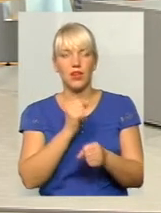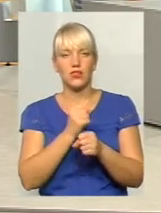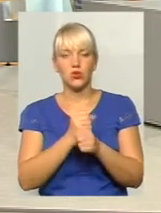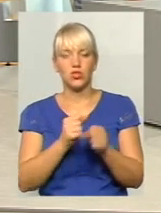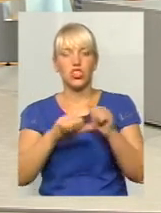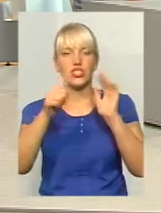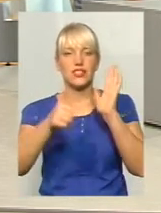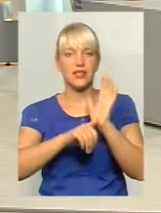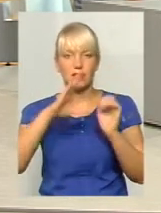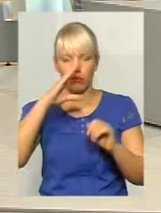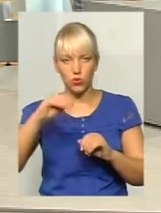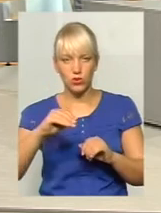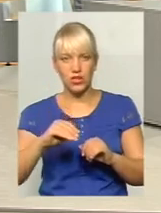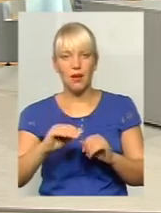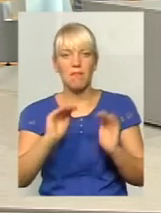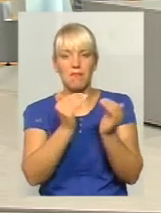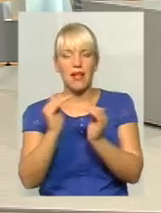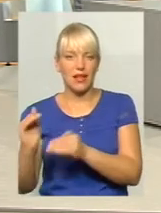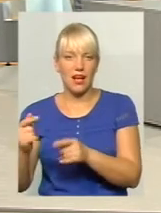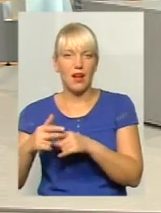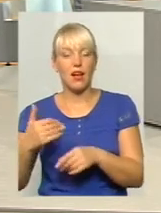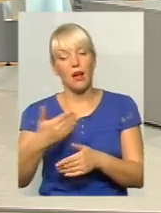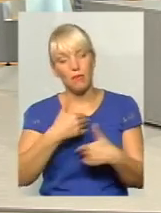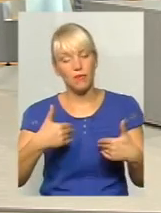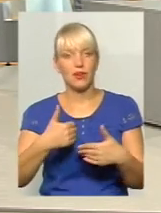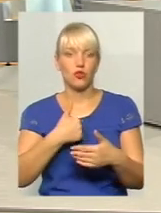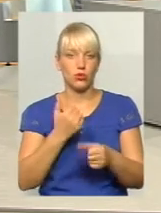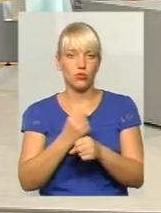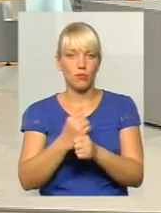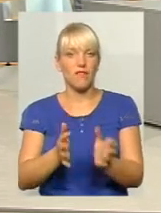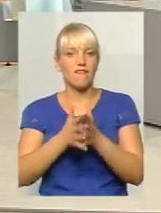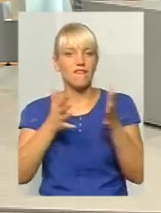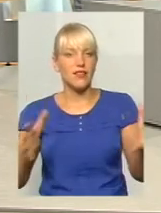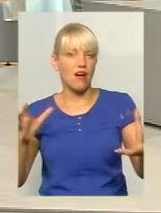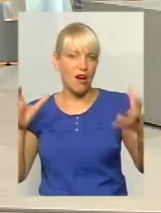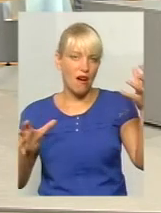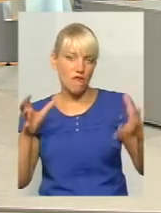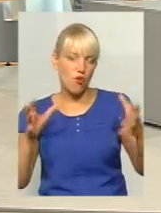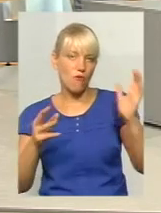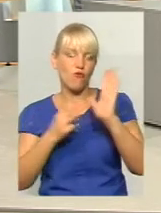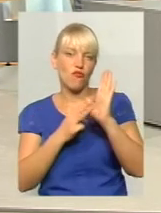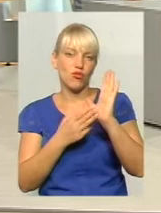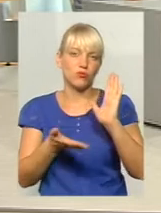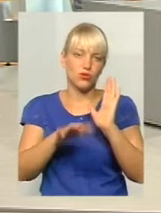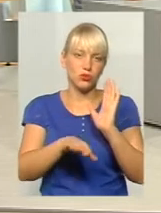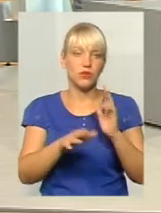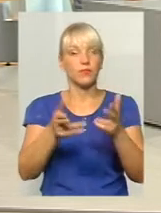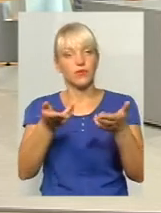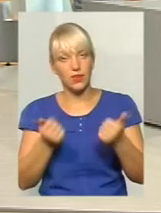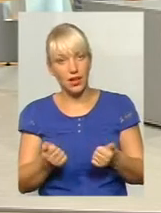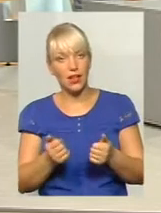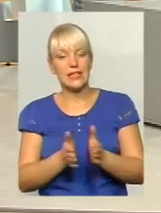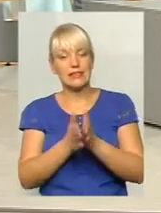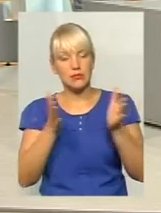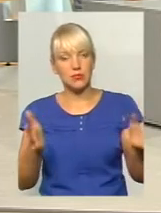спринтерів. Ми плануємо передбачити на даному маршруті 8 автобусів великого класу. Так, збільшиться